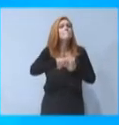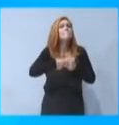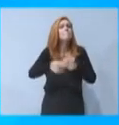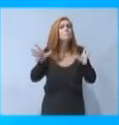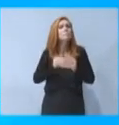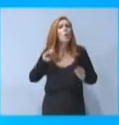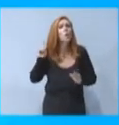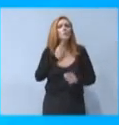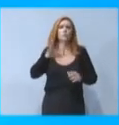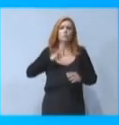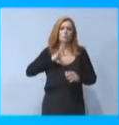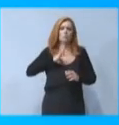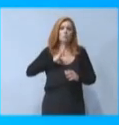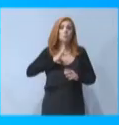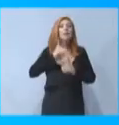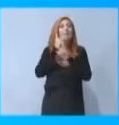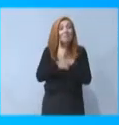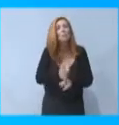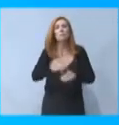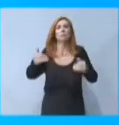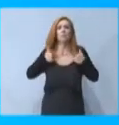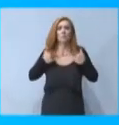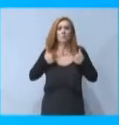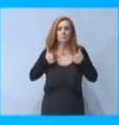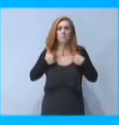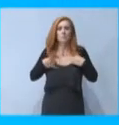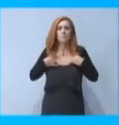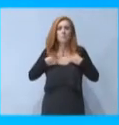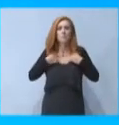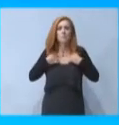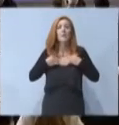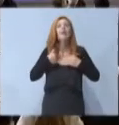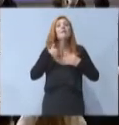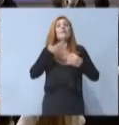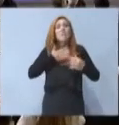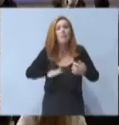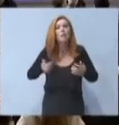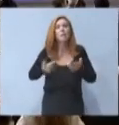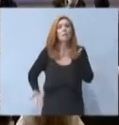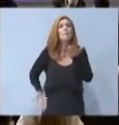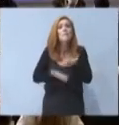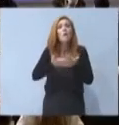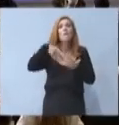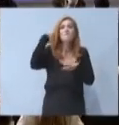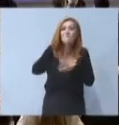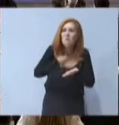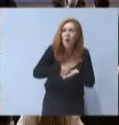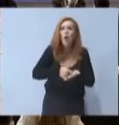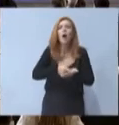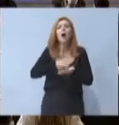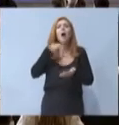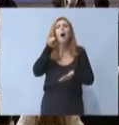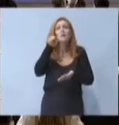πολίτες. Ιδιαίτερα όμως τους νέους. Ξακολουθούν να ελαφρύνουν τα φορολογικά και τα ασφαλιστικά βάρη,